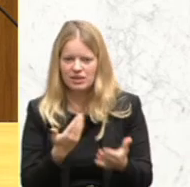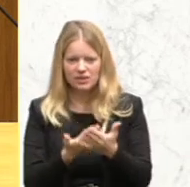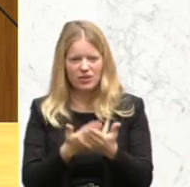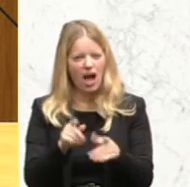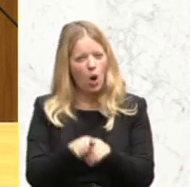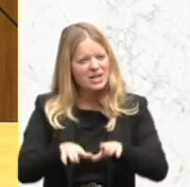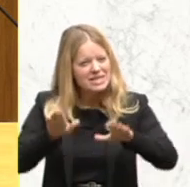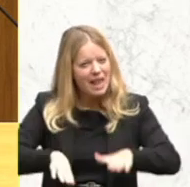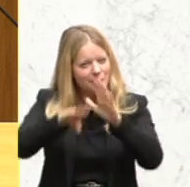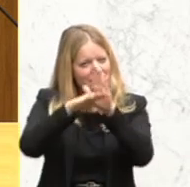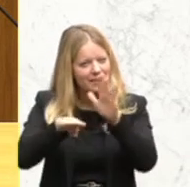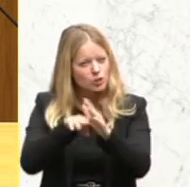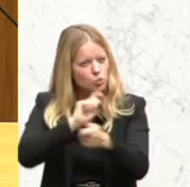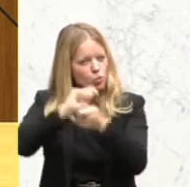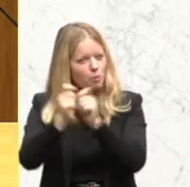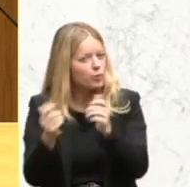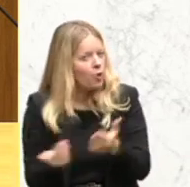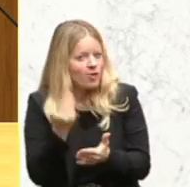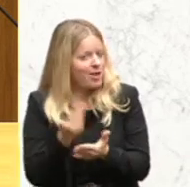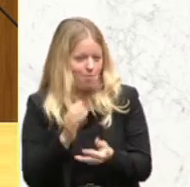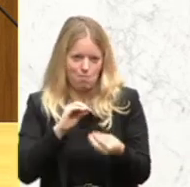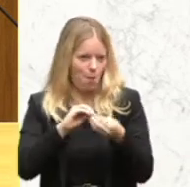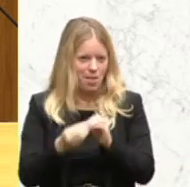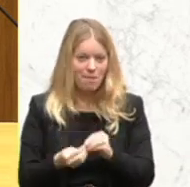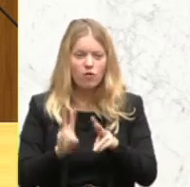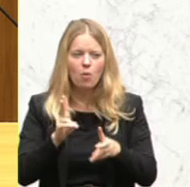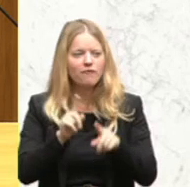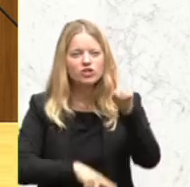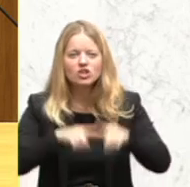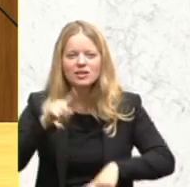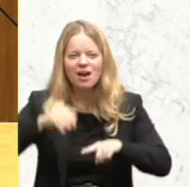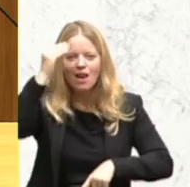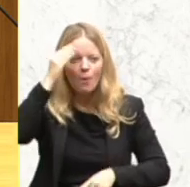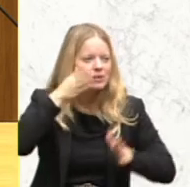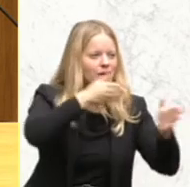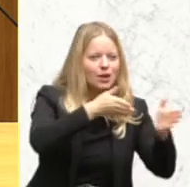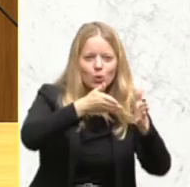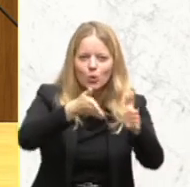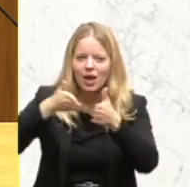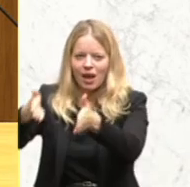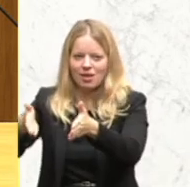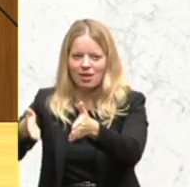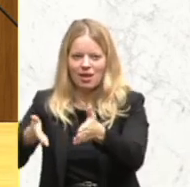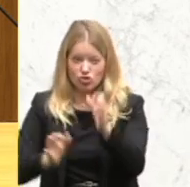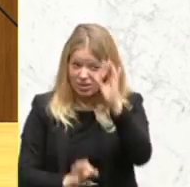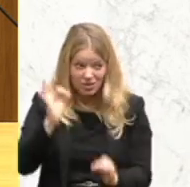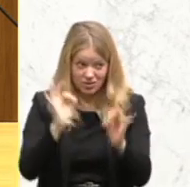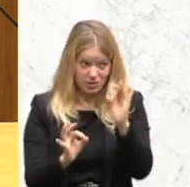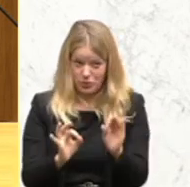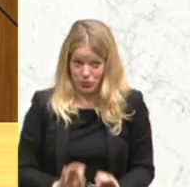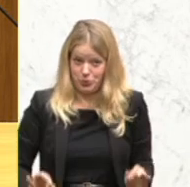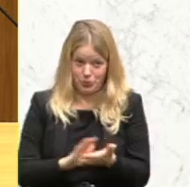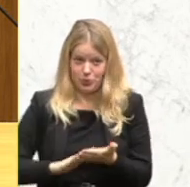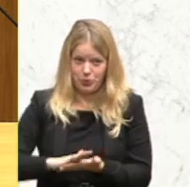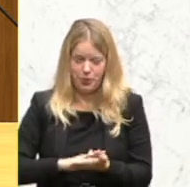weil eben diese verschiedenen Glaubensrichtungen des Islam zahlenmäßig gar nicht erfassbar sind. Und eine Religionsfreiheit